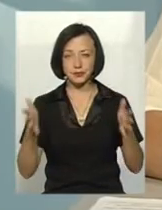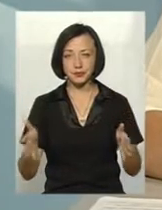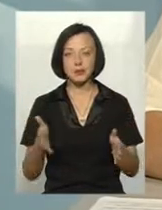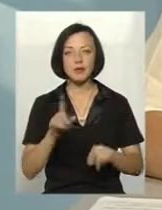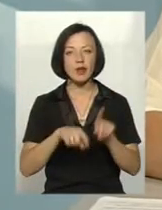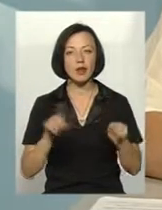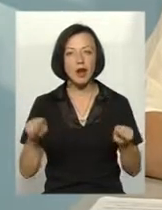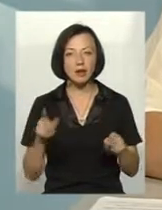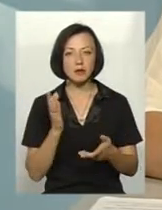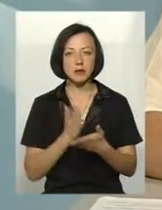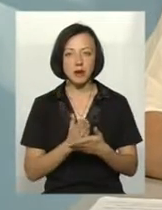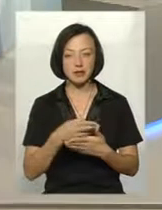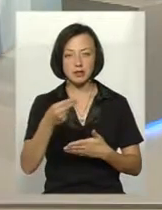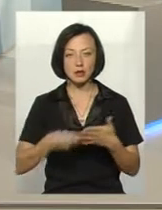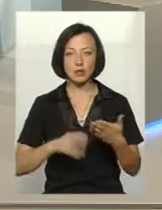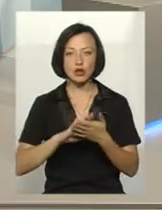можливість